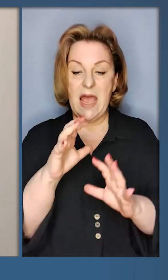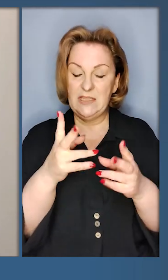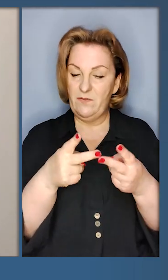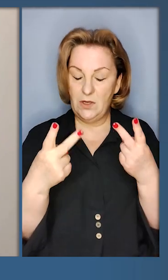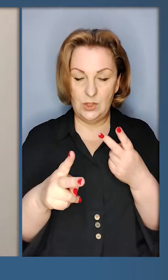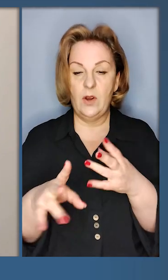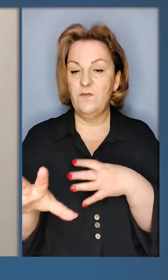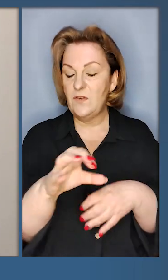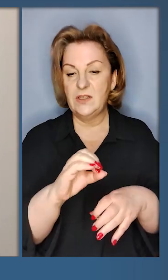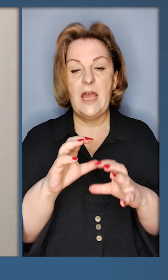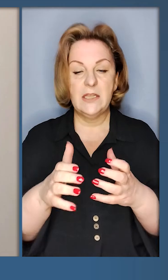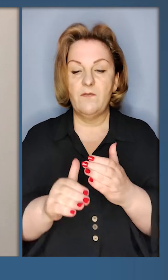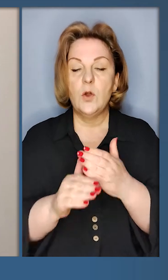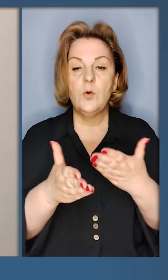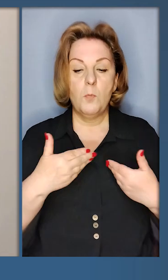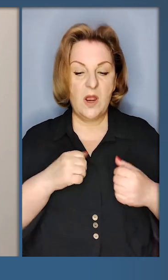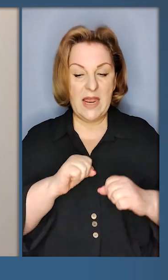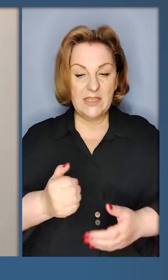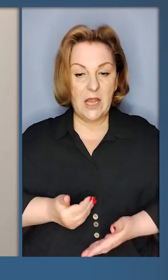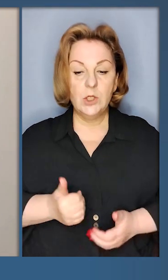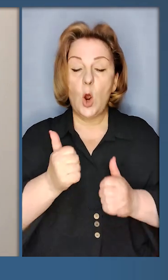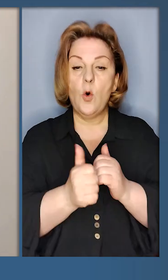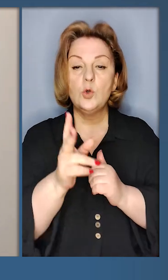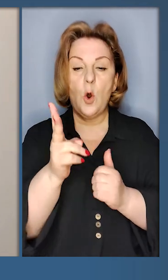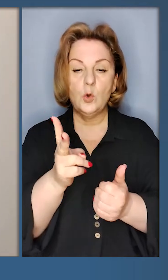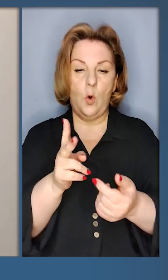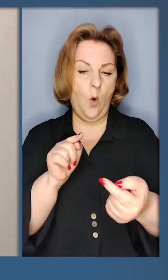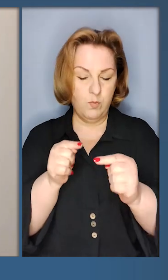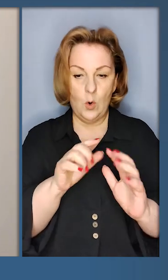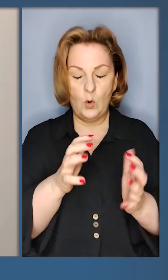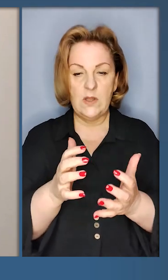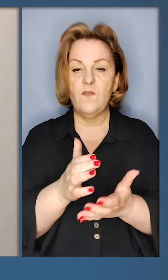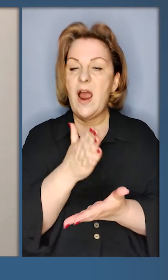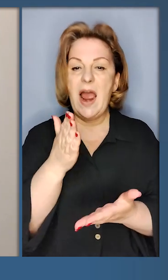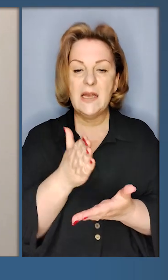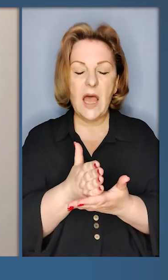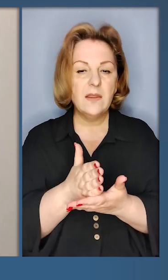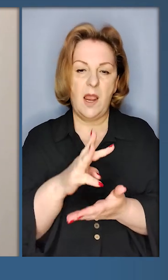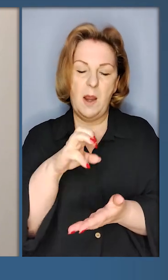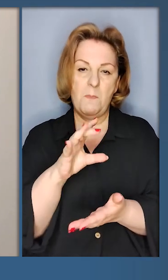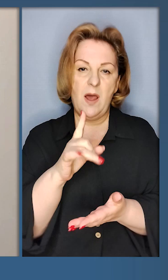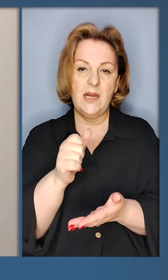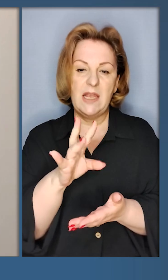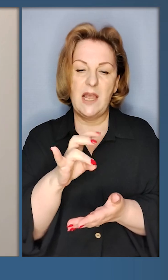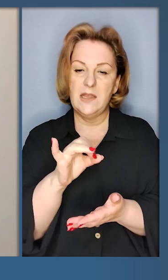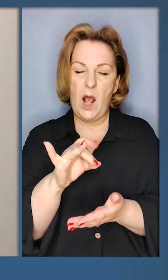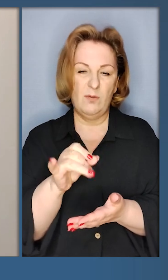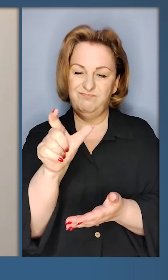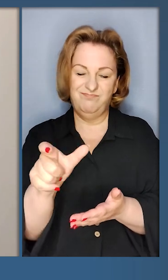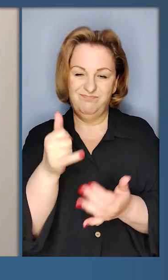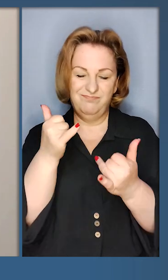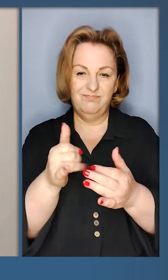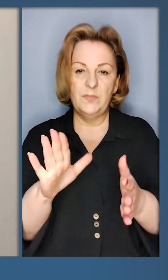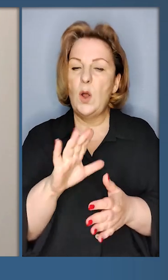інший світ, допомагає нам захищати життя. І кожен, хто йде проти світу, стане маргіналом. Росія нічого не